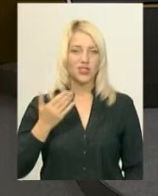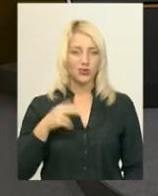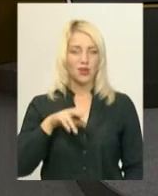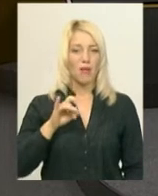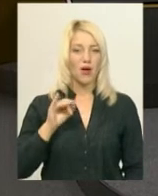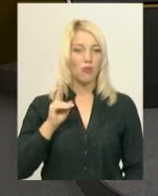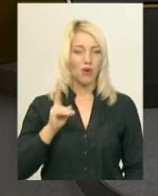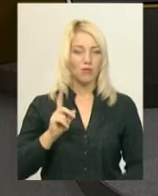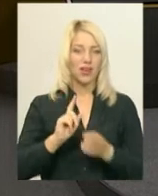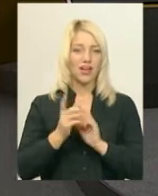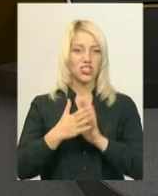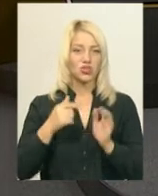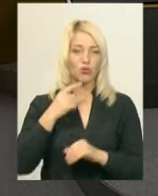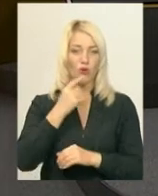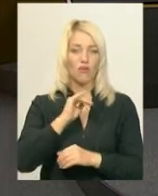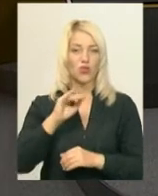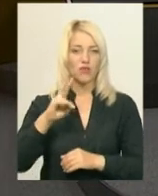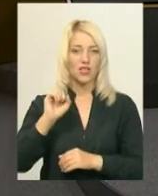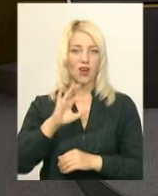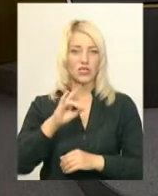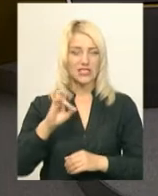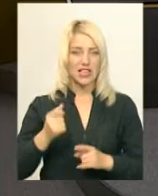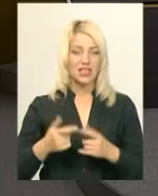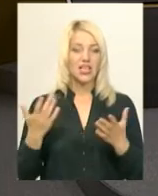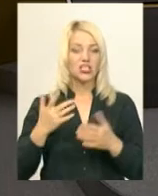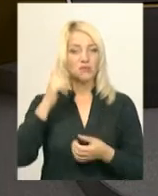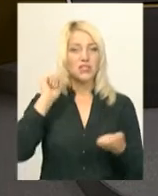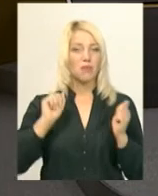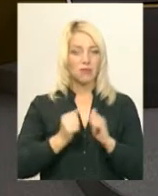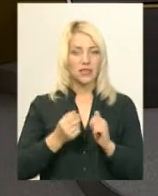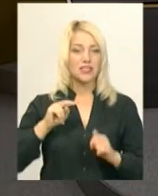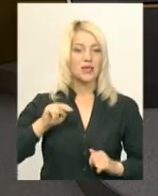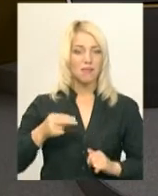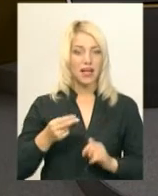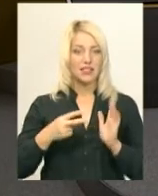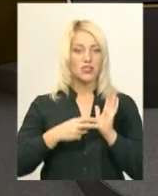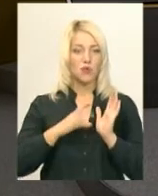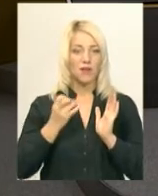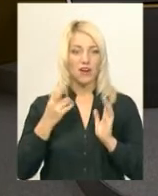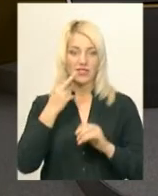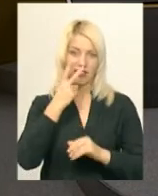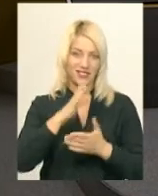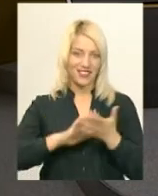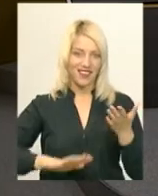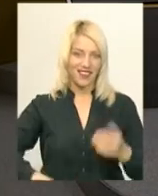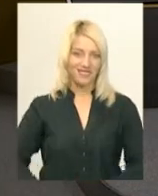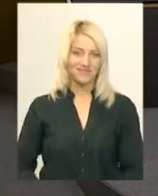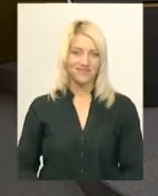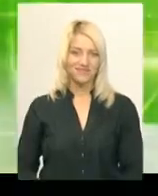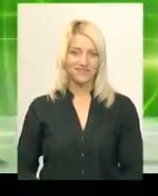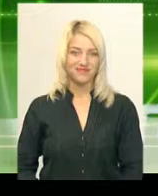Світлана Поробук, диктор жестової мови Оксана Фіновська. Чим запам'ятається нам п'ятниця, 7 вересня, дивіться далі випуску.